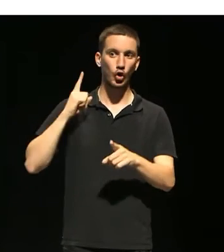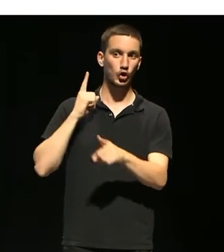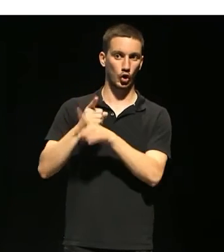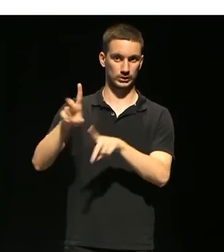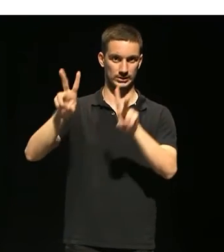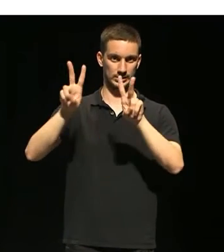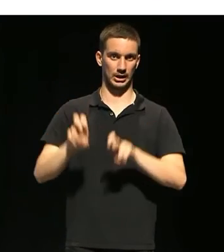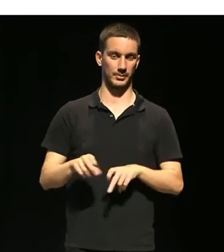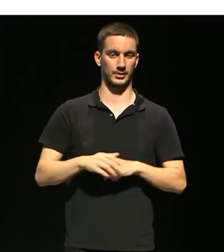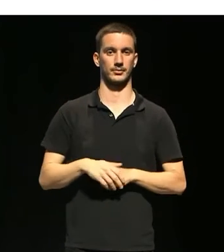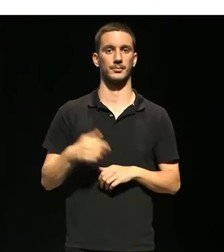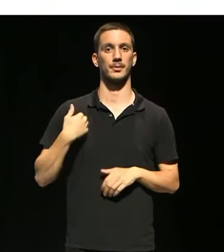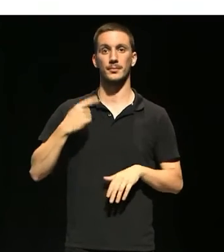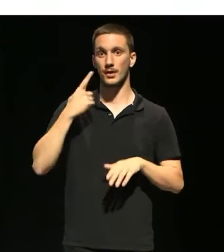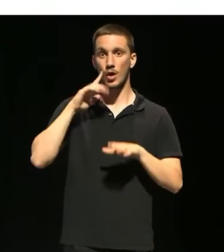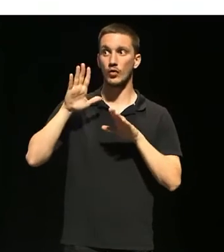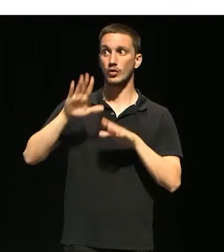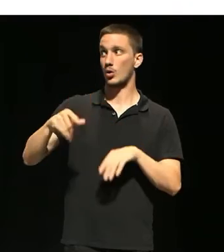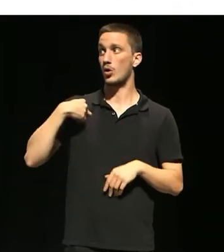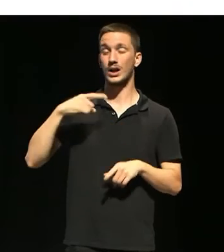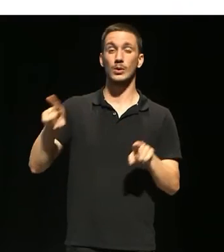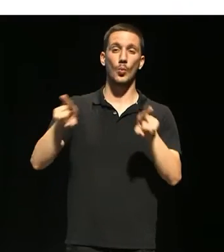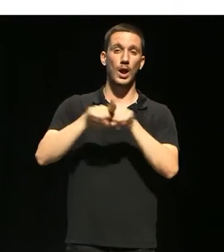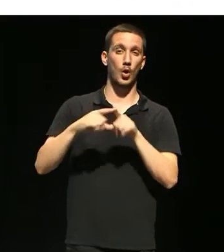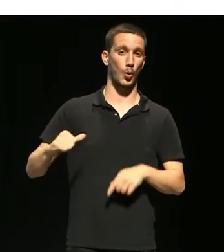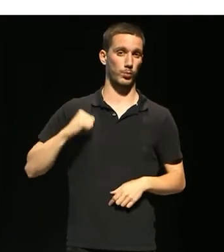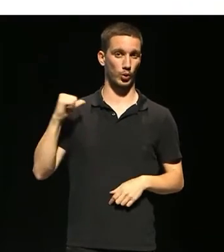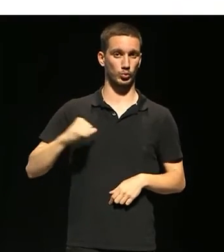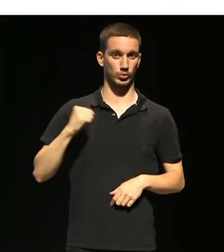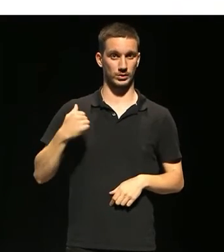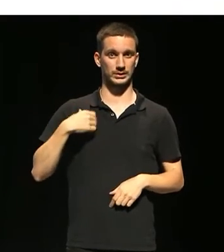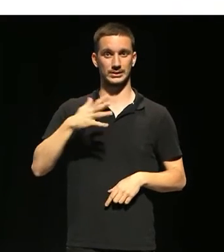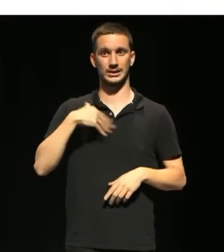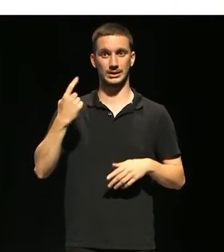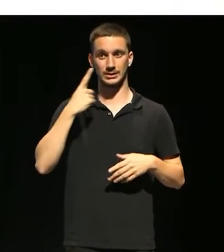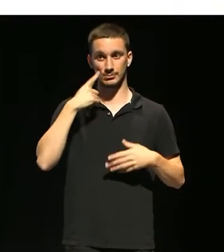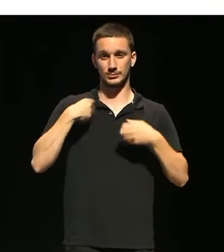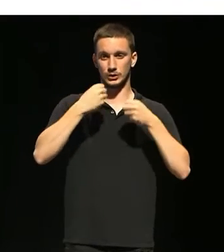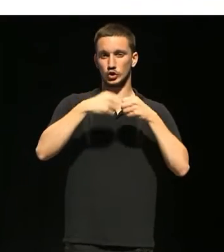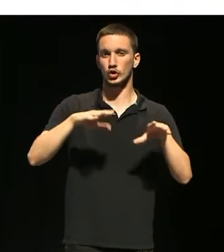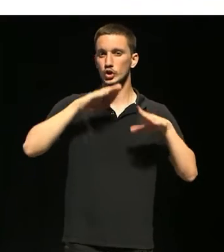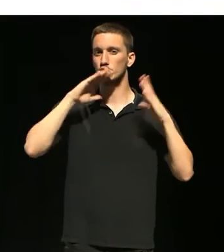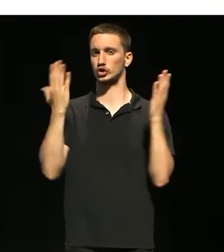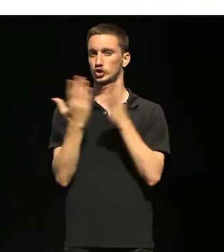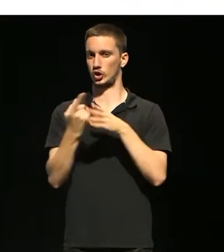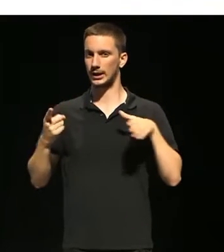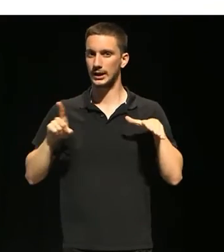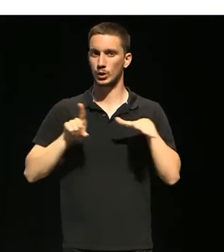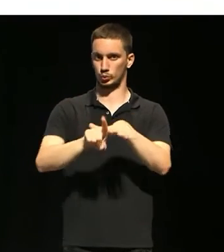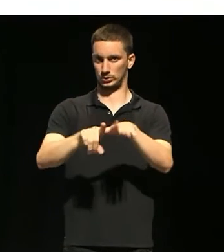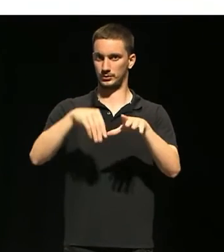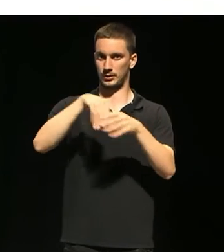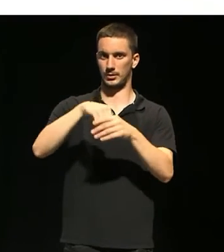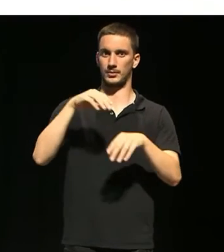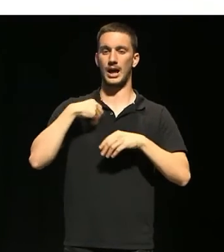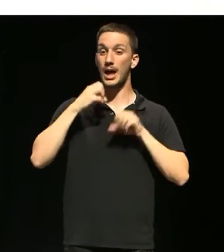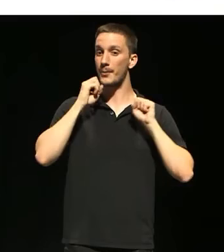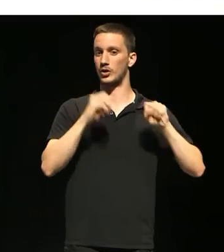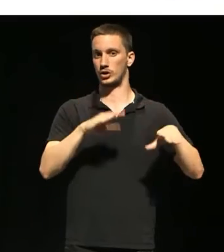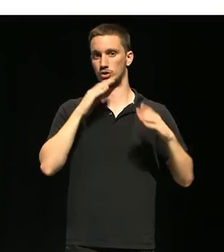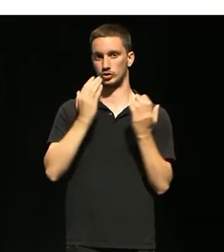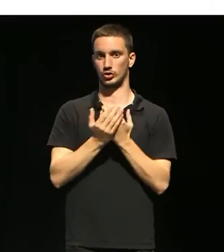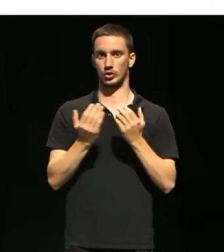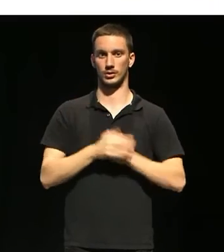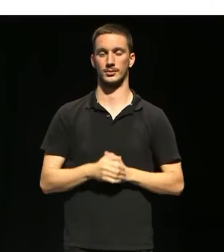afavoreix la igualtat d'oportunitats. Per això la segregació, l'escola inclusiva i l'abandonament escolar és només... Teresa, por favor,